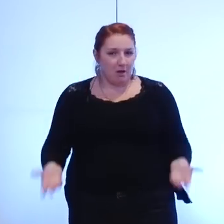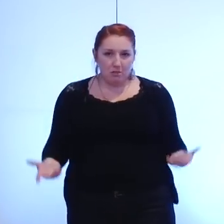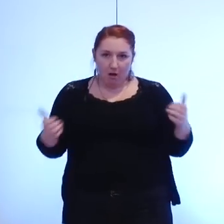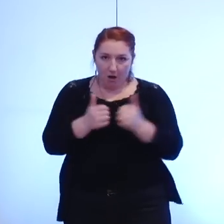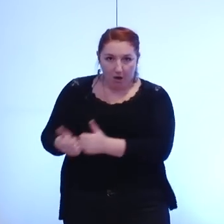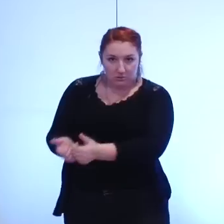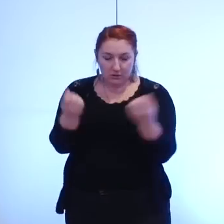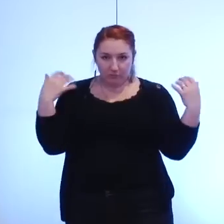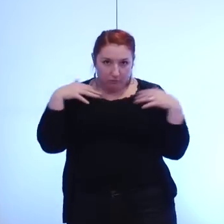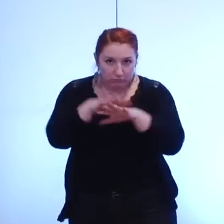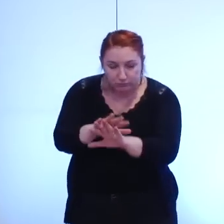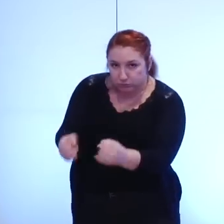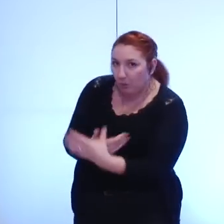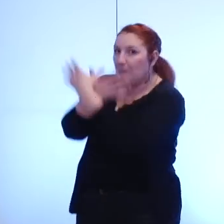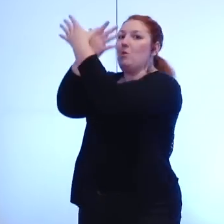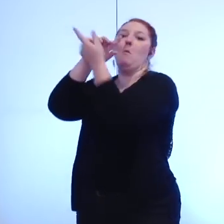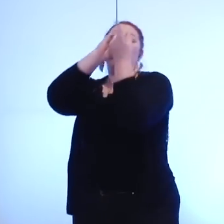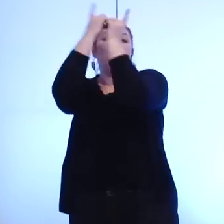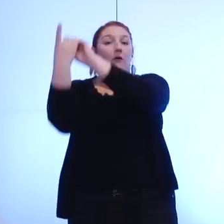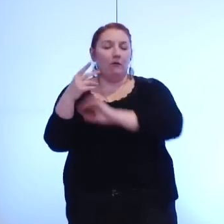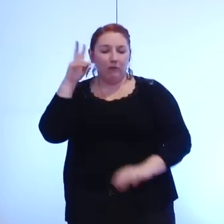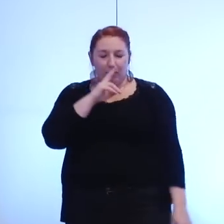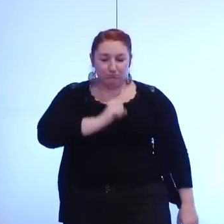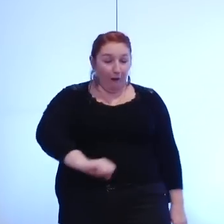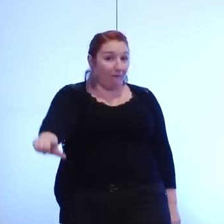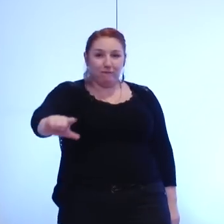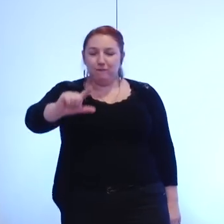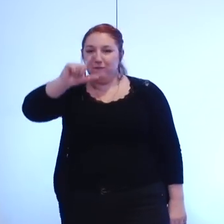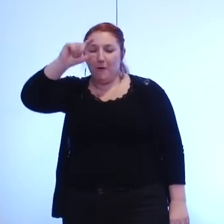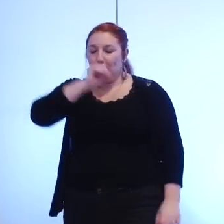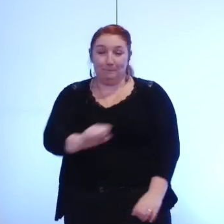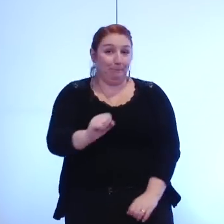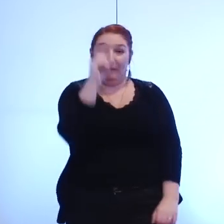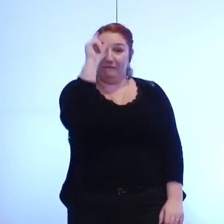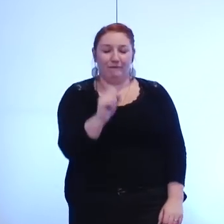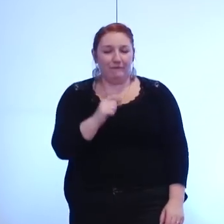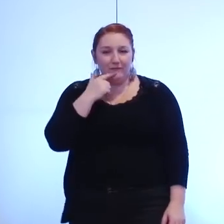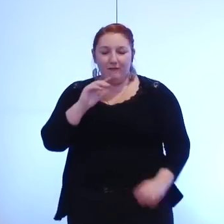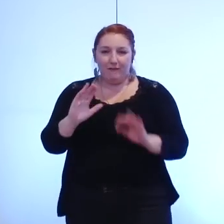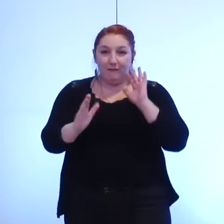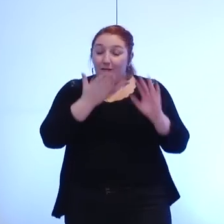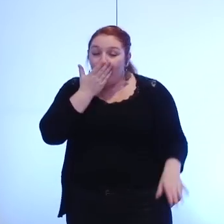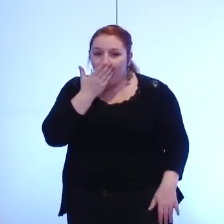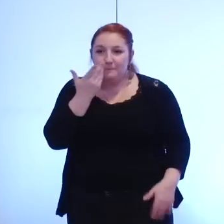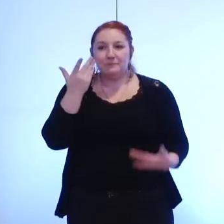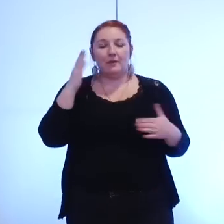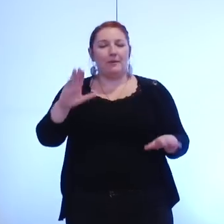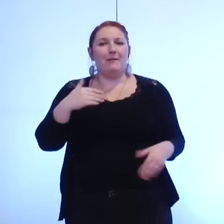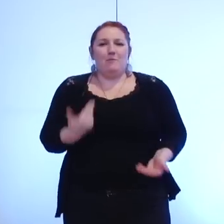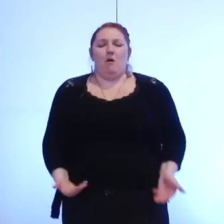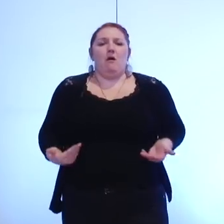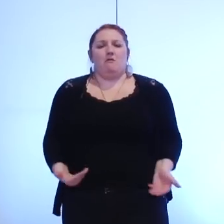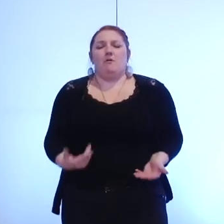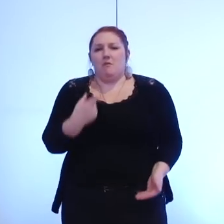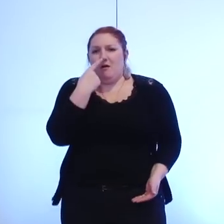'accélération est violente mais l'impression que j'ai actuellement c'est que